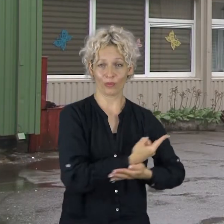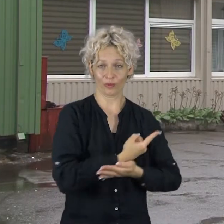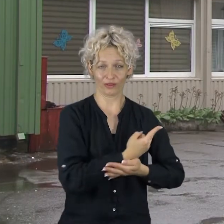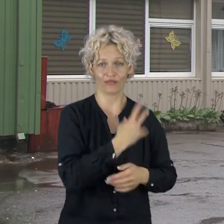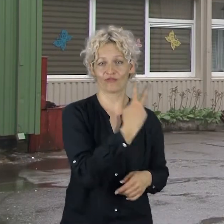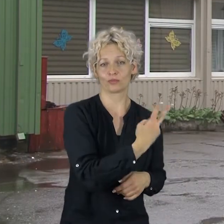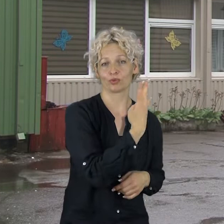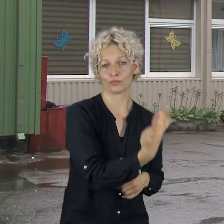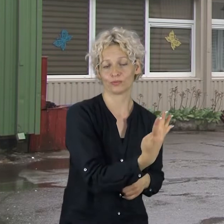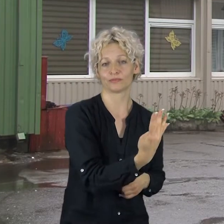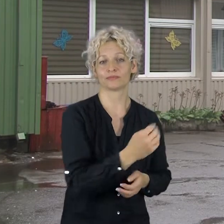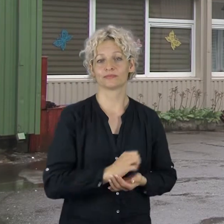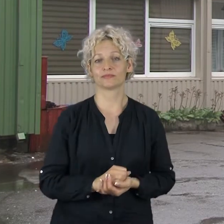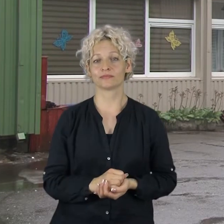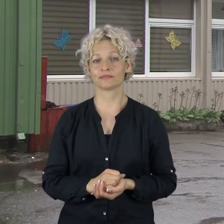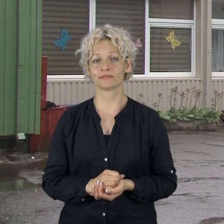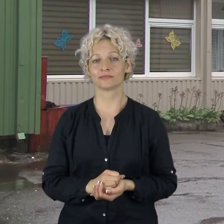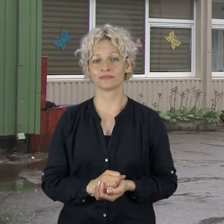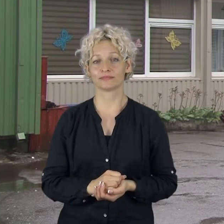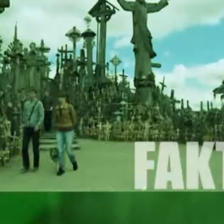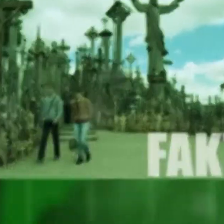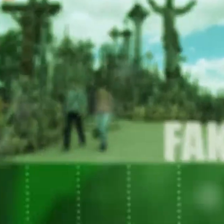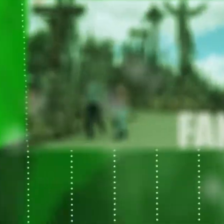gyvena 24 mažiai gyventojai.